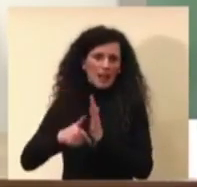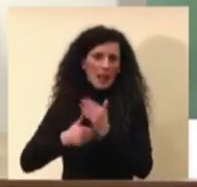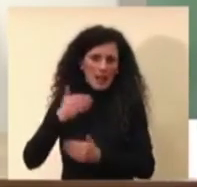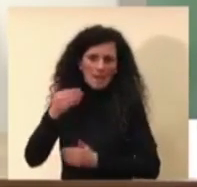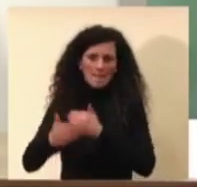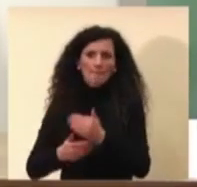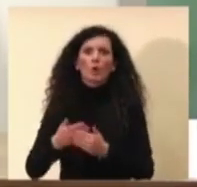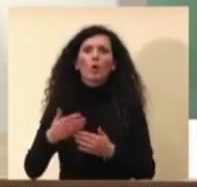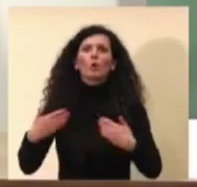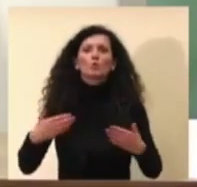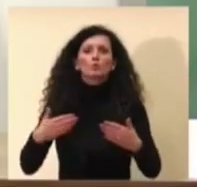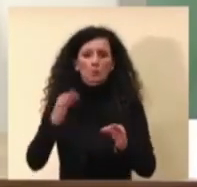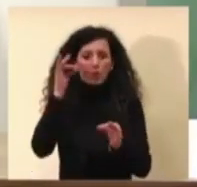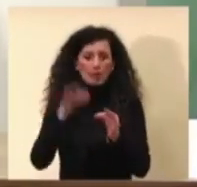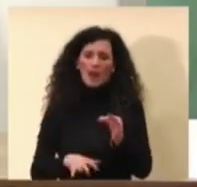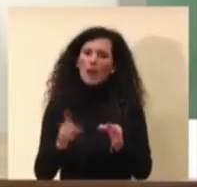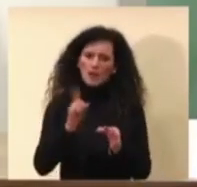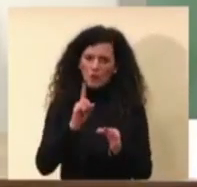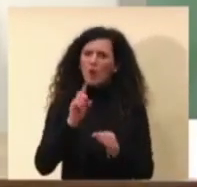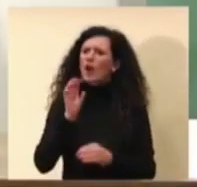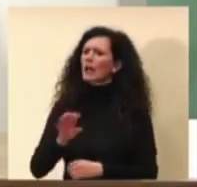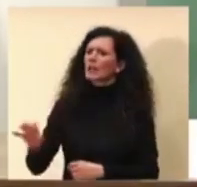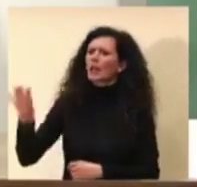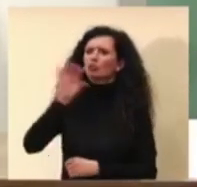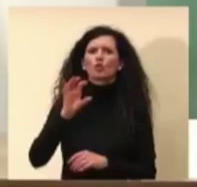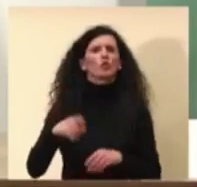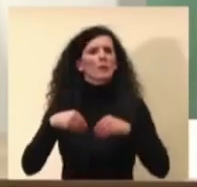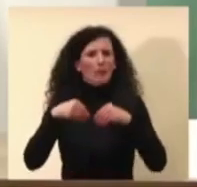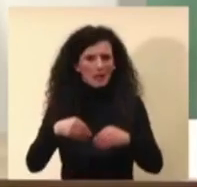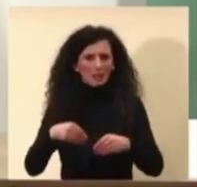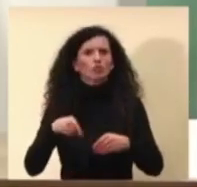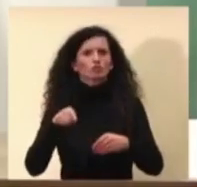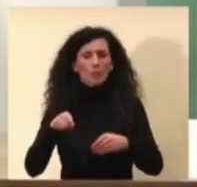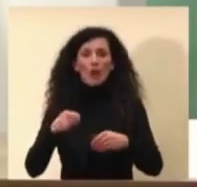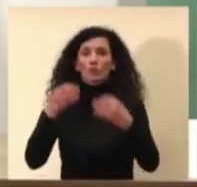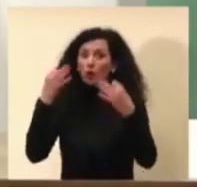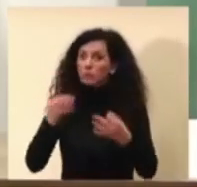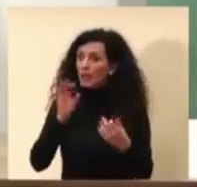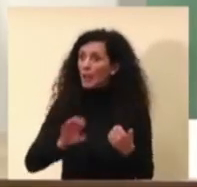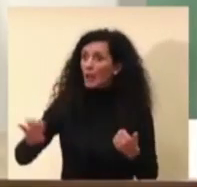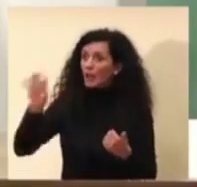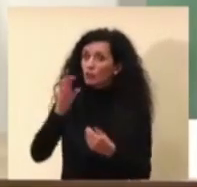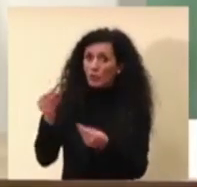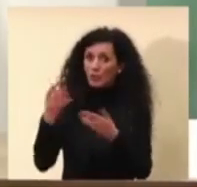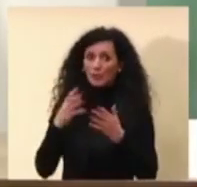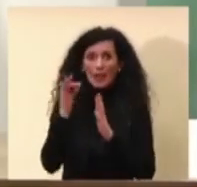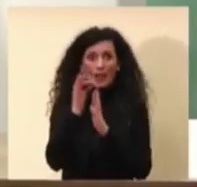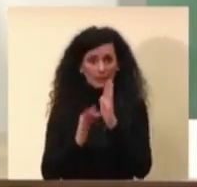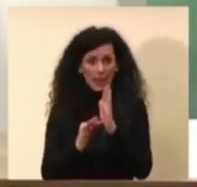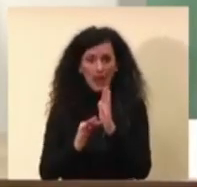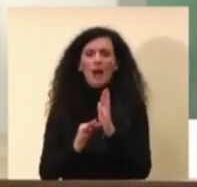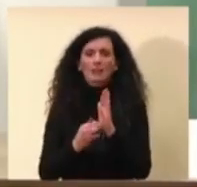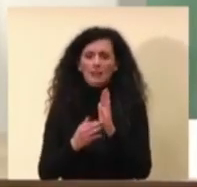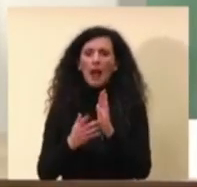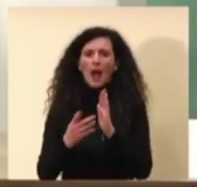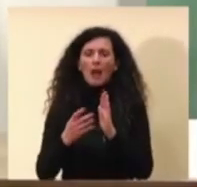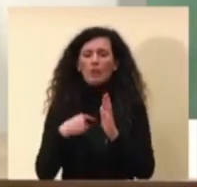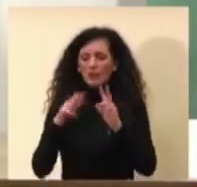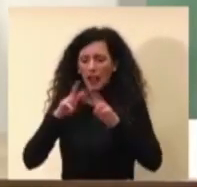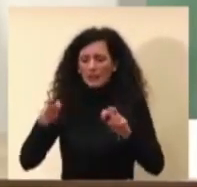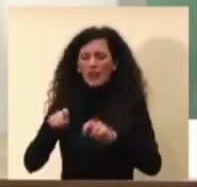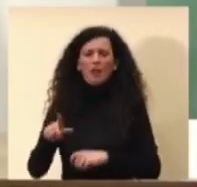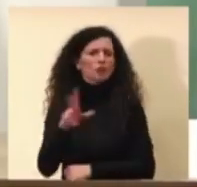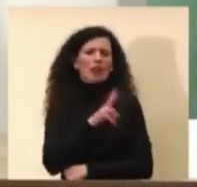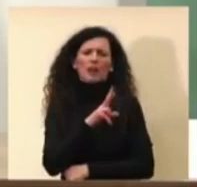stanno partecipando tutte le regioni non appena avremo questo dato questo dato sarà ancora più ricco perché in realtà la finalità di questo nuovo